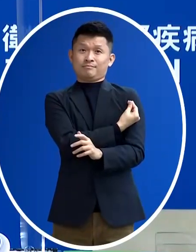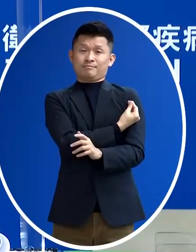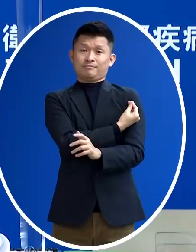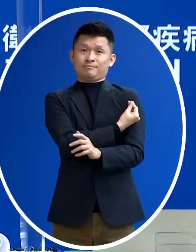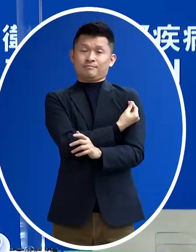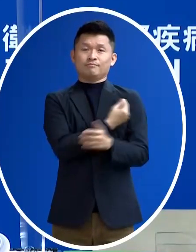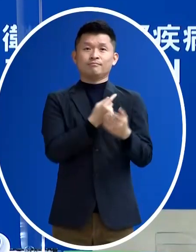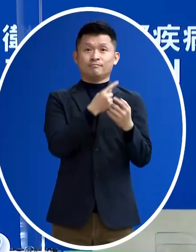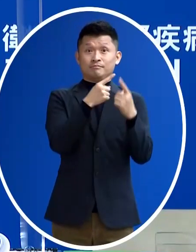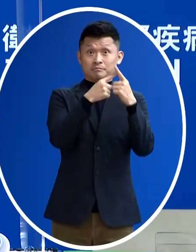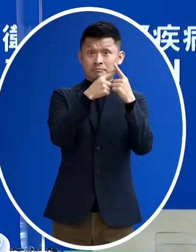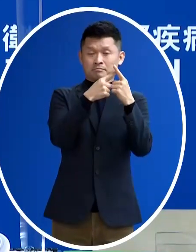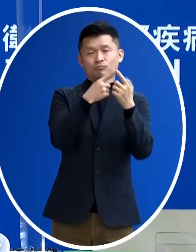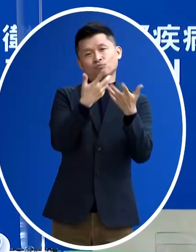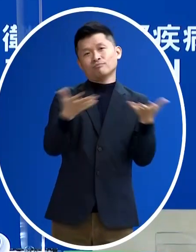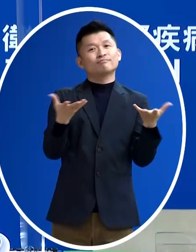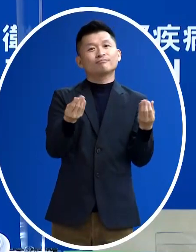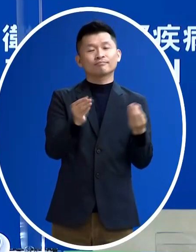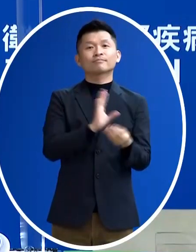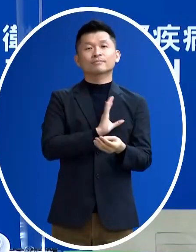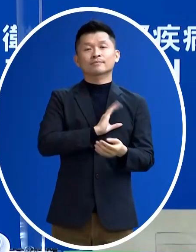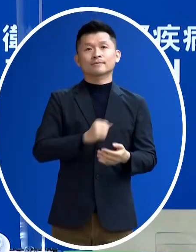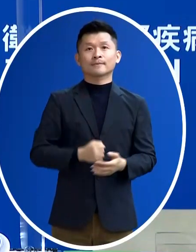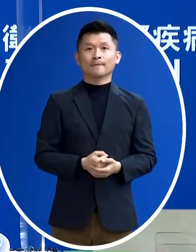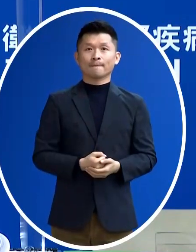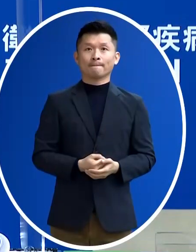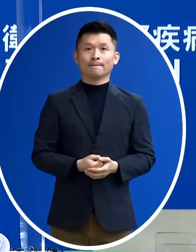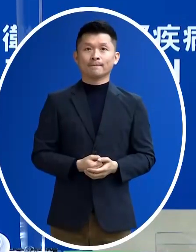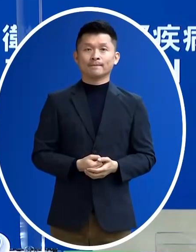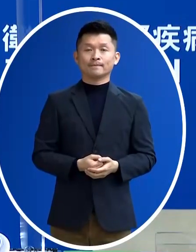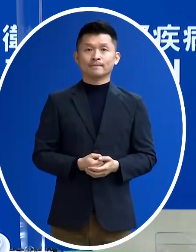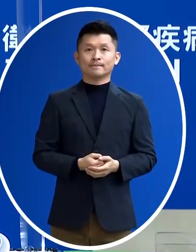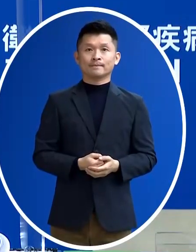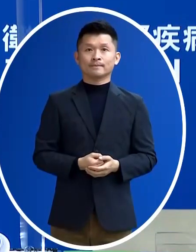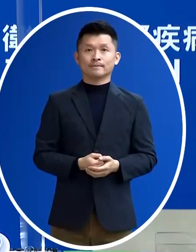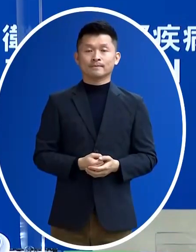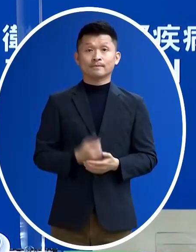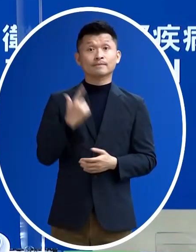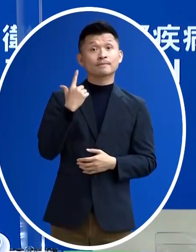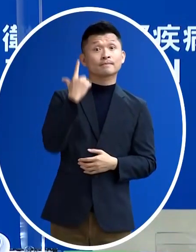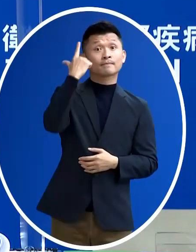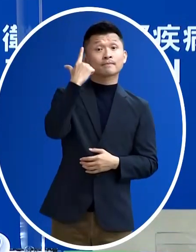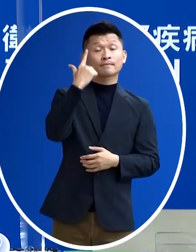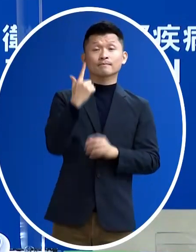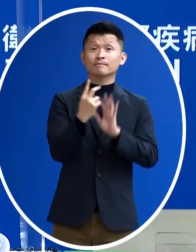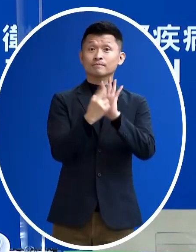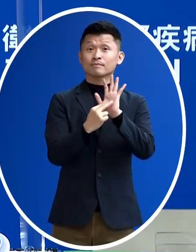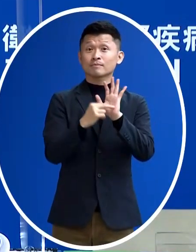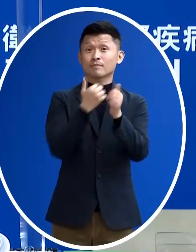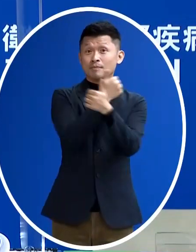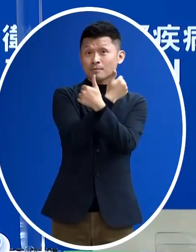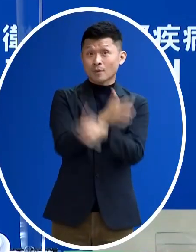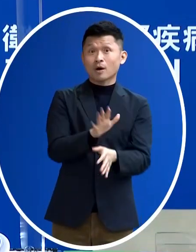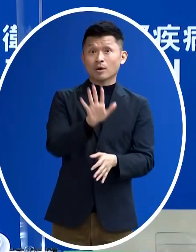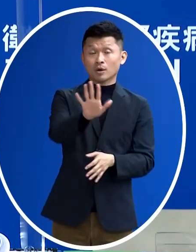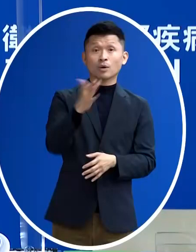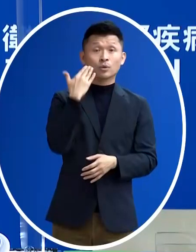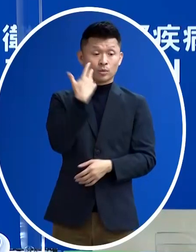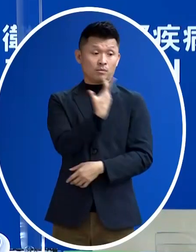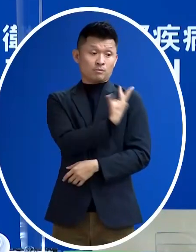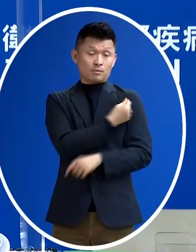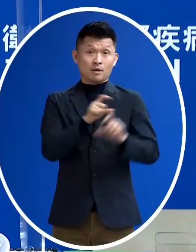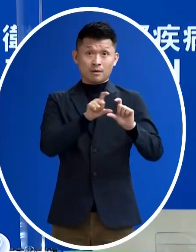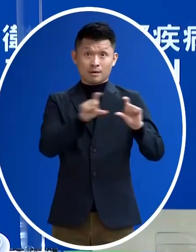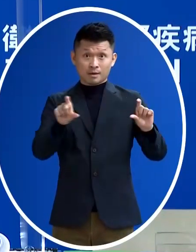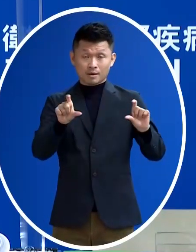就是數量本來就不多所以據我們 上次我跟各位說明 只要各個疫苗 他